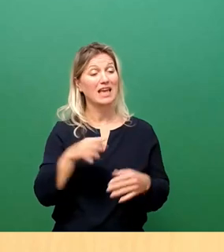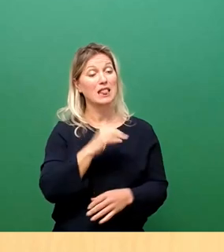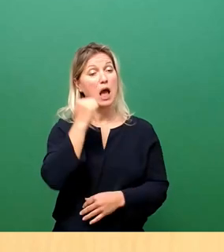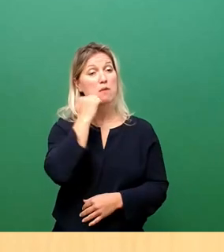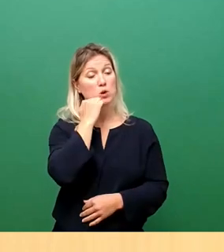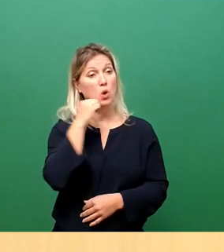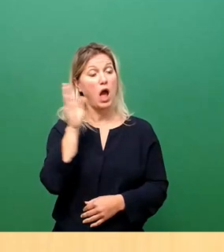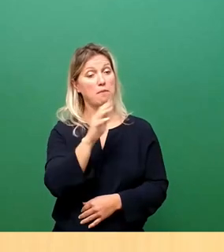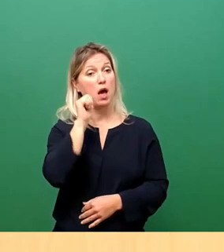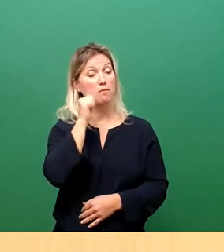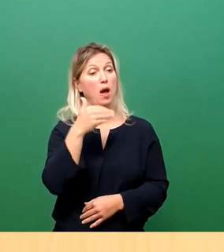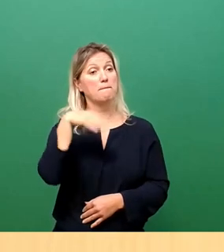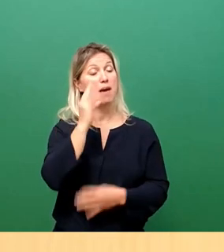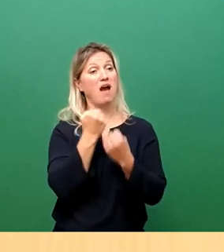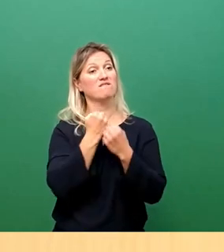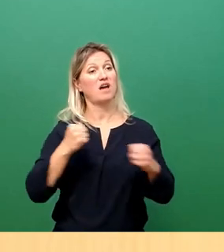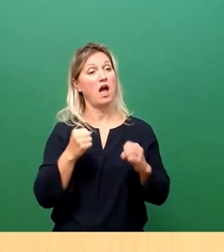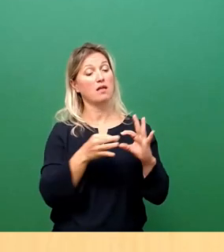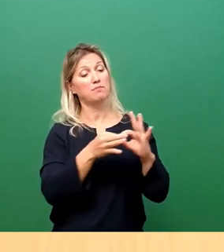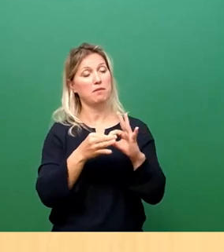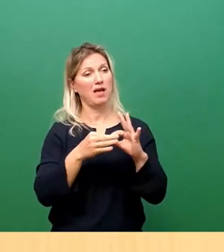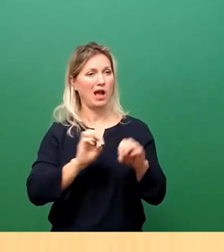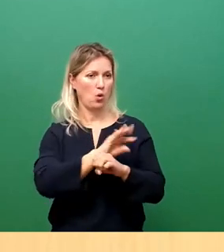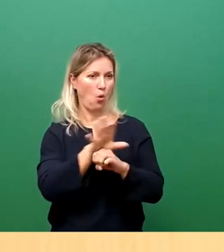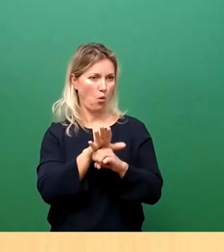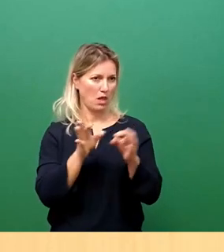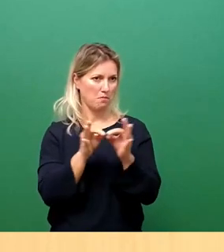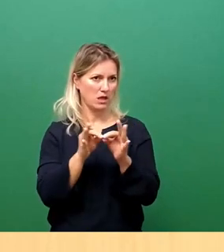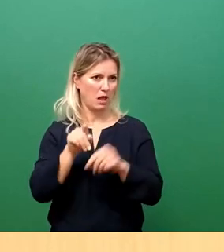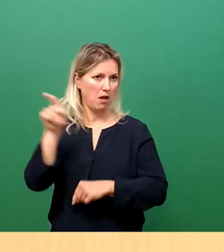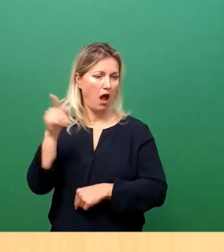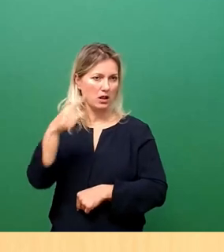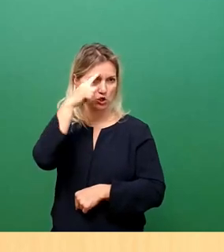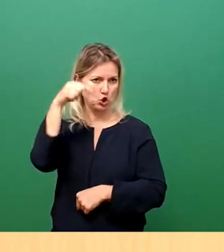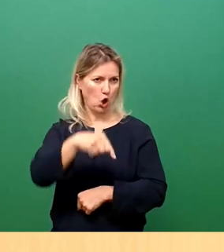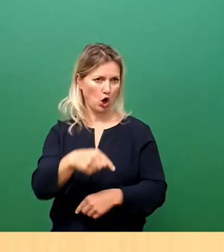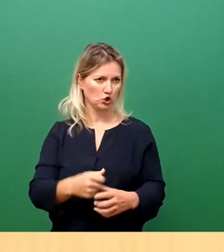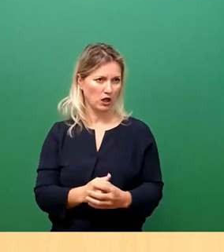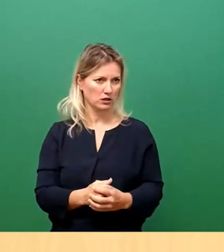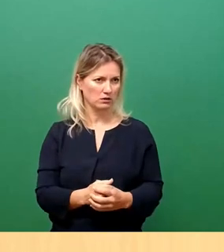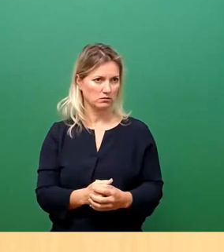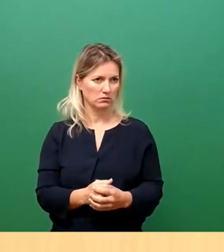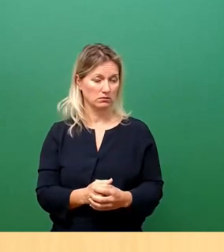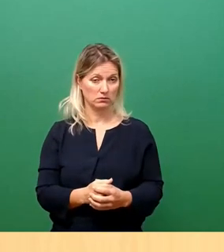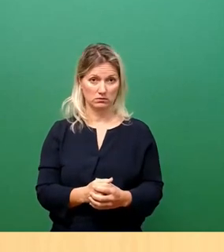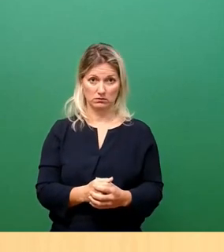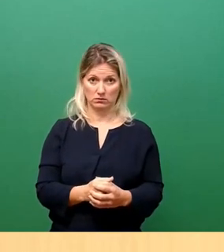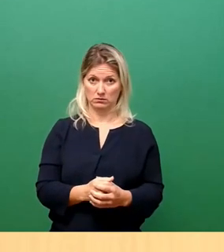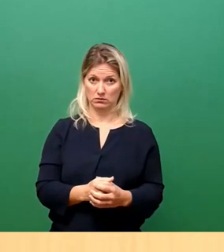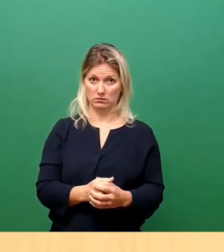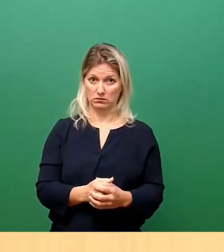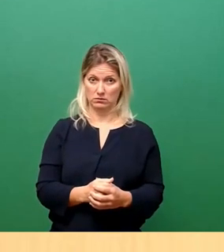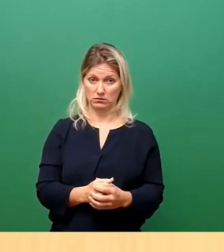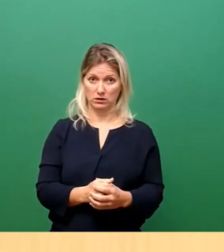Freiheit in Sachen Corona-Maßnahmen als in Deutschland. Und da komme den Russen noch jemand mit